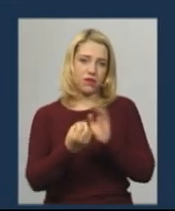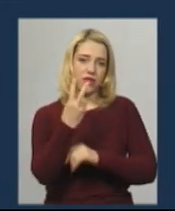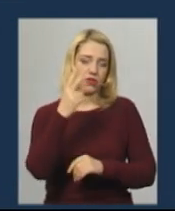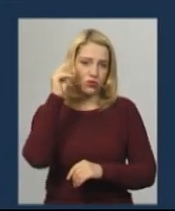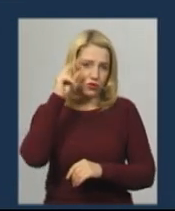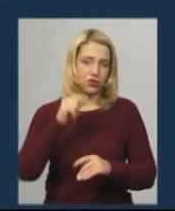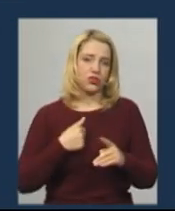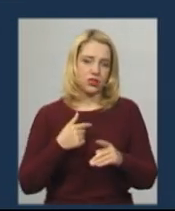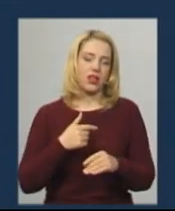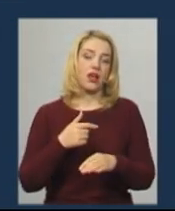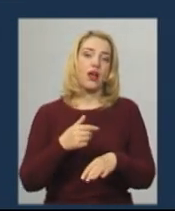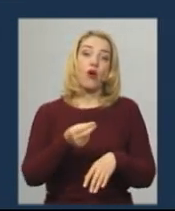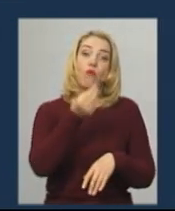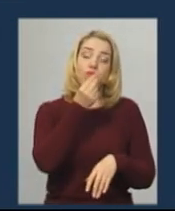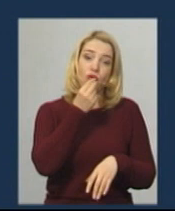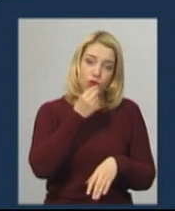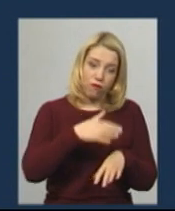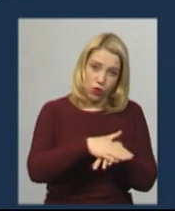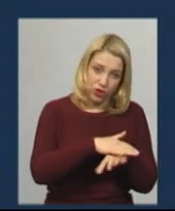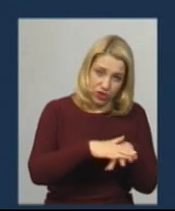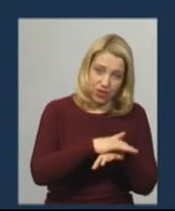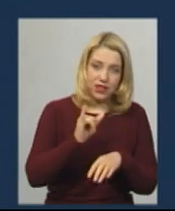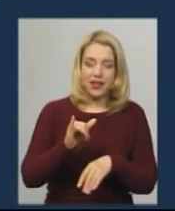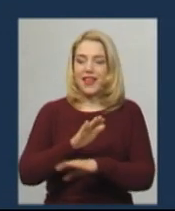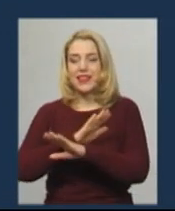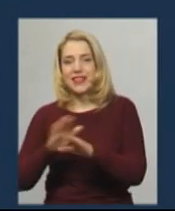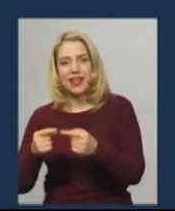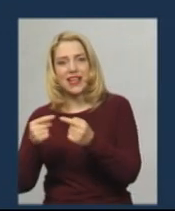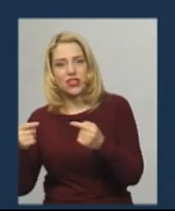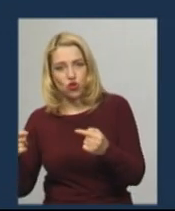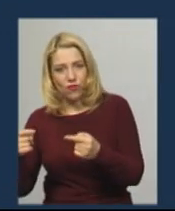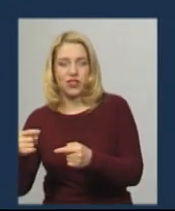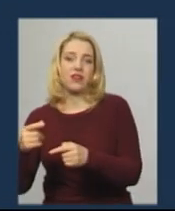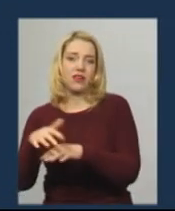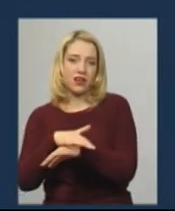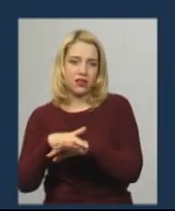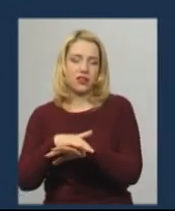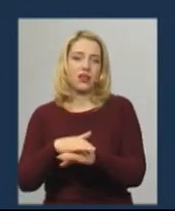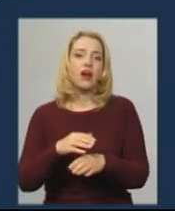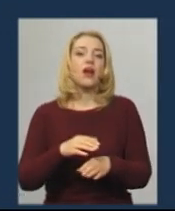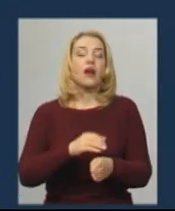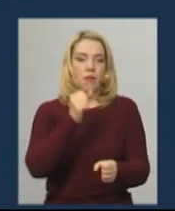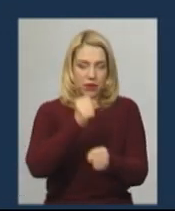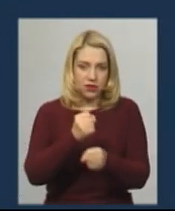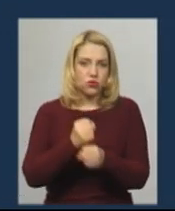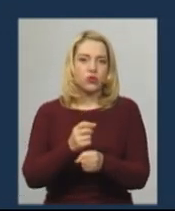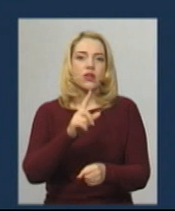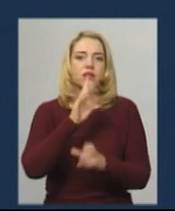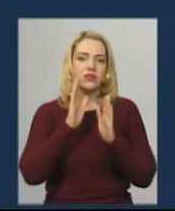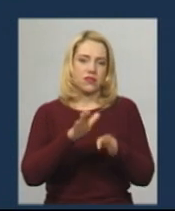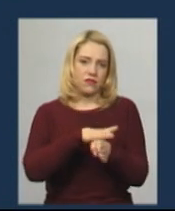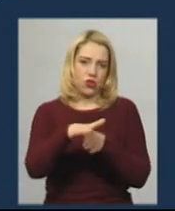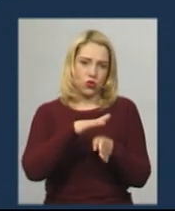покремі, продовольчі ринки і непродовольчі ринки можуть працювати за умови дотримання тих вимог, які сьогодні встановлені